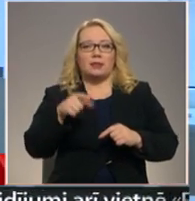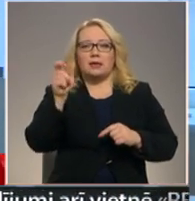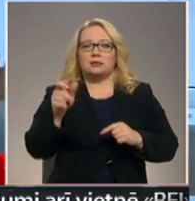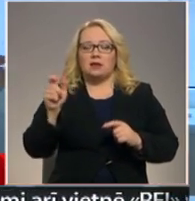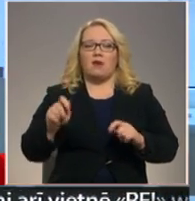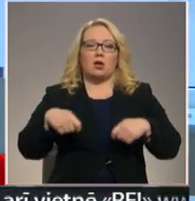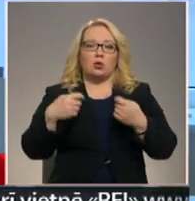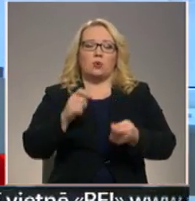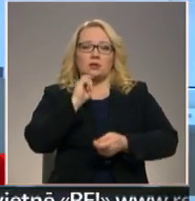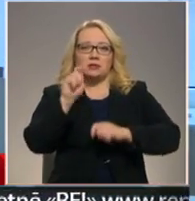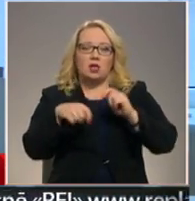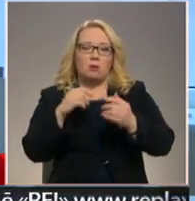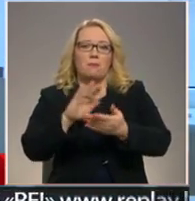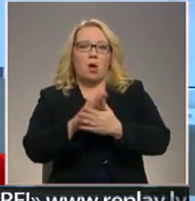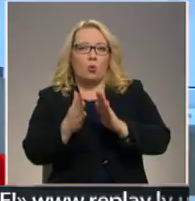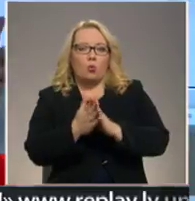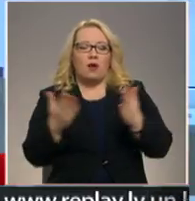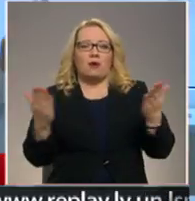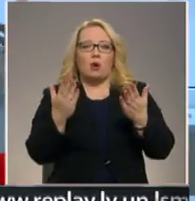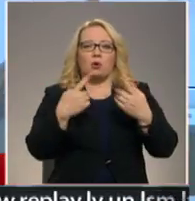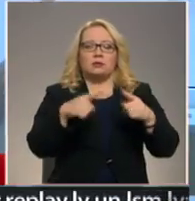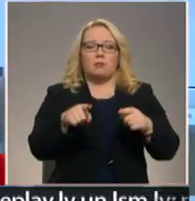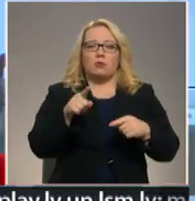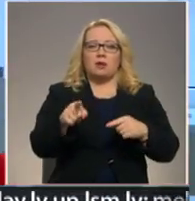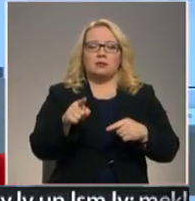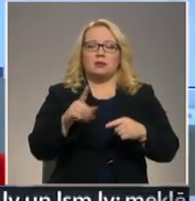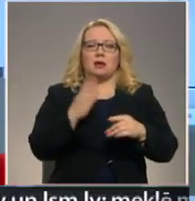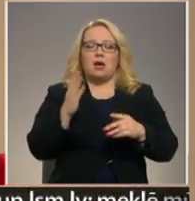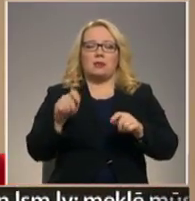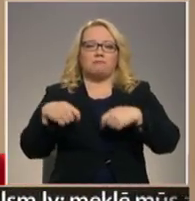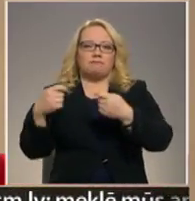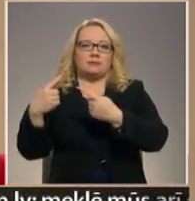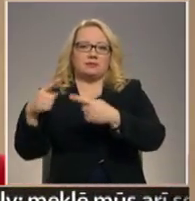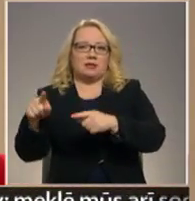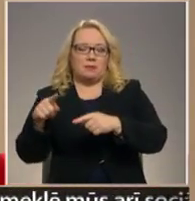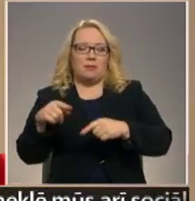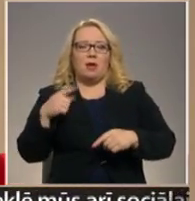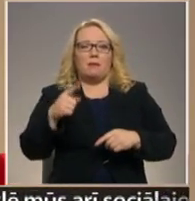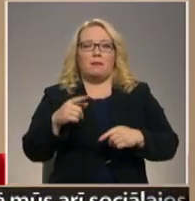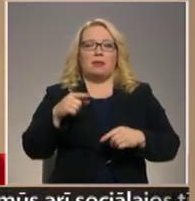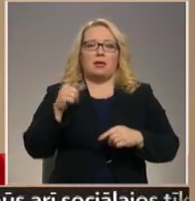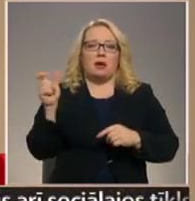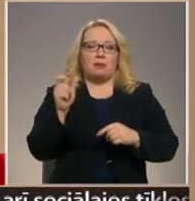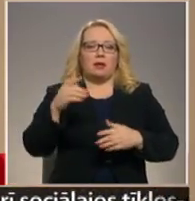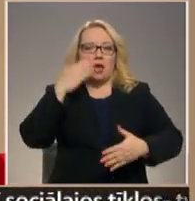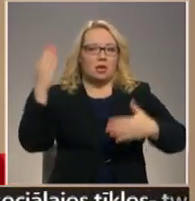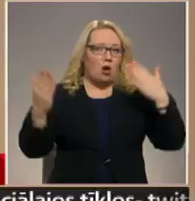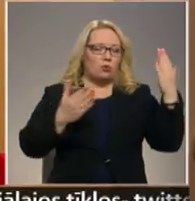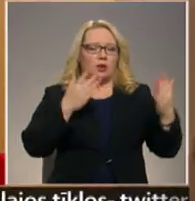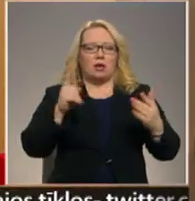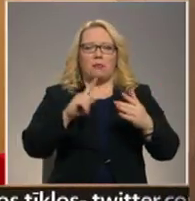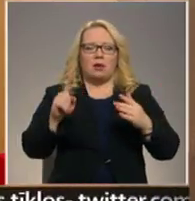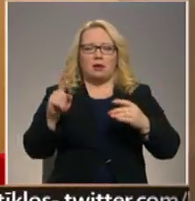kādu ziedojumu vai par pankūkām vai par ko citu, kad tas aiziet kādam atpakaļ sabilē. Baulī jābēc brīdī, kad jautrība sitvis